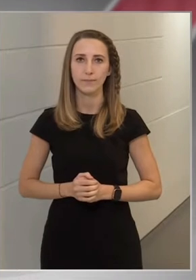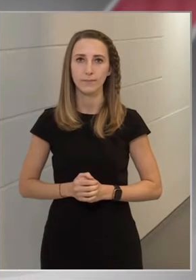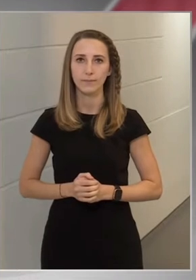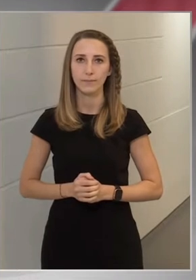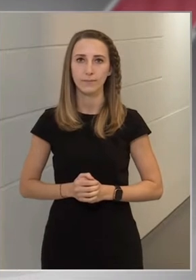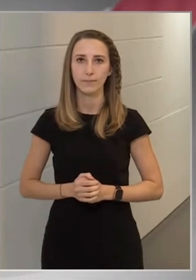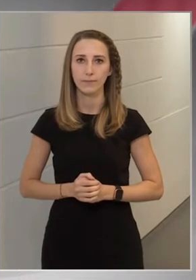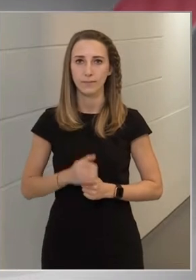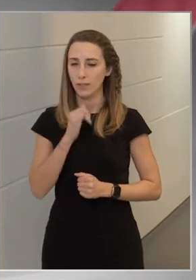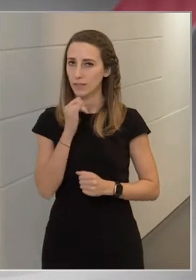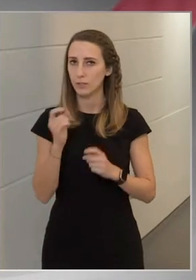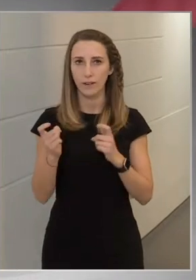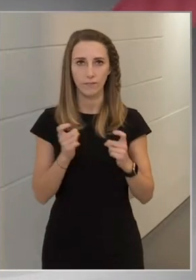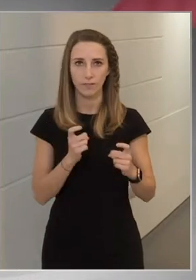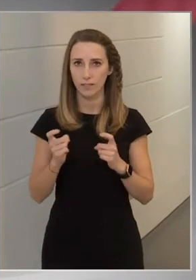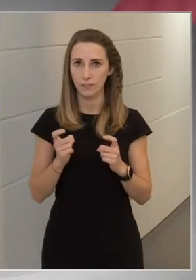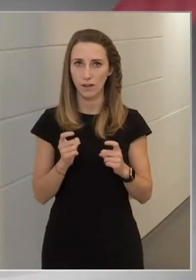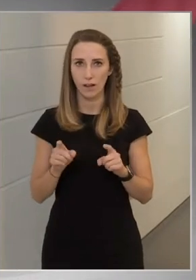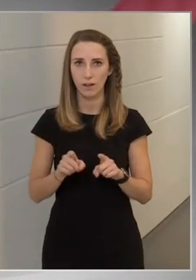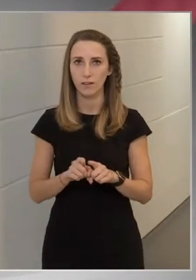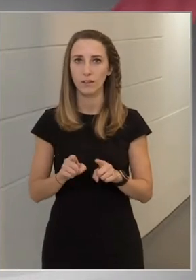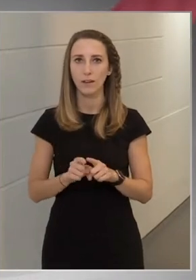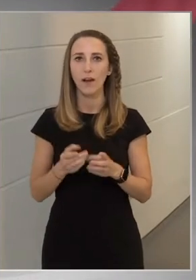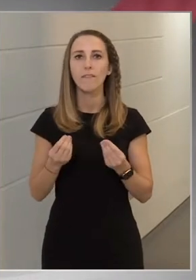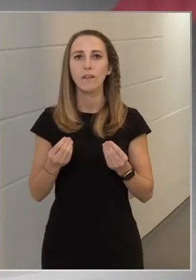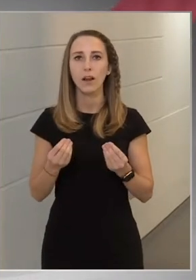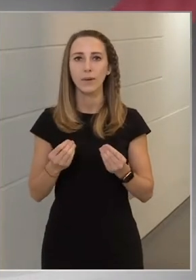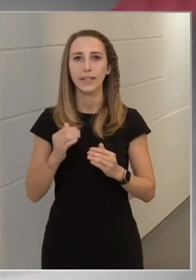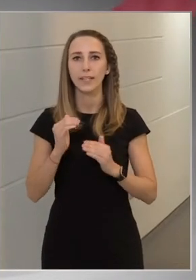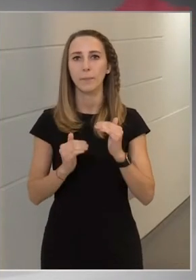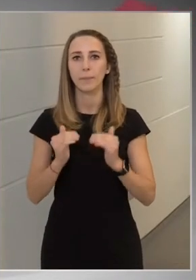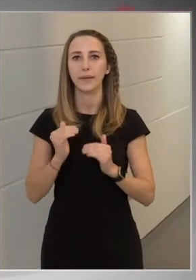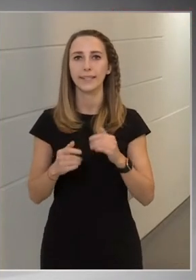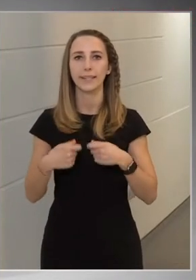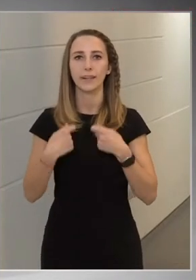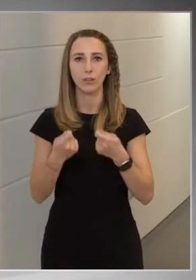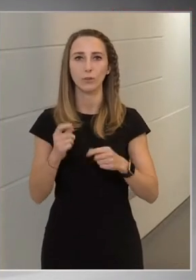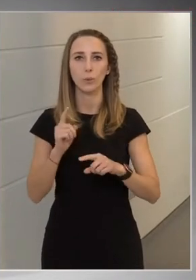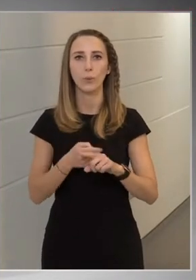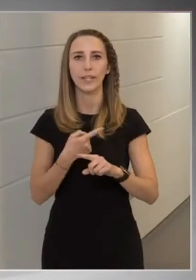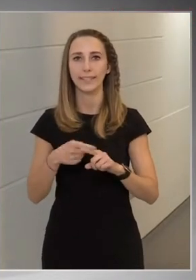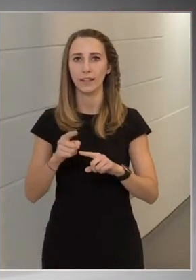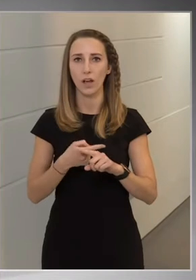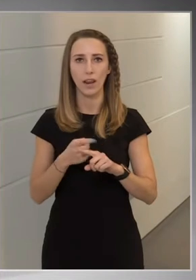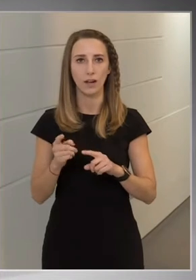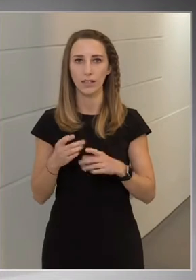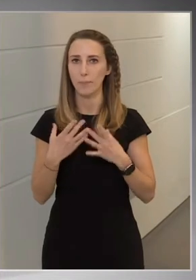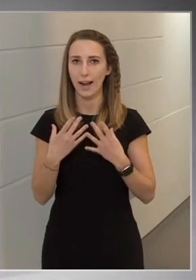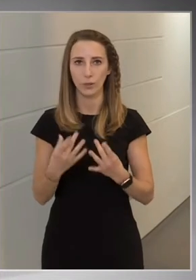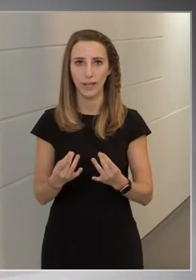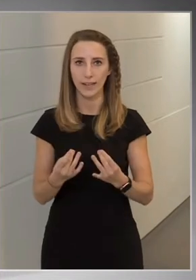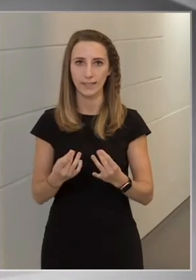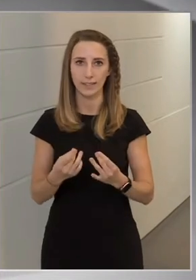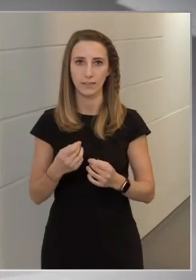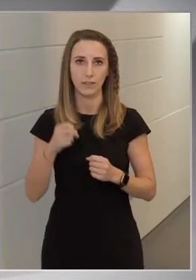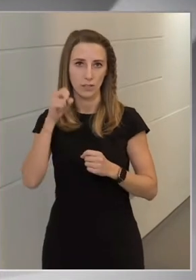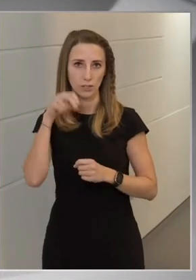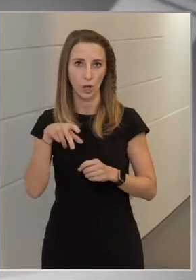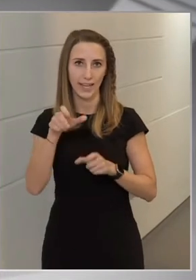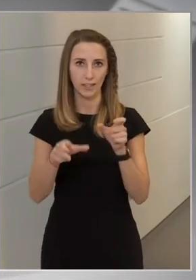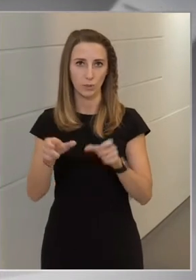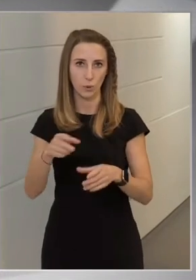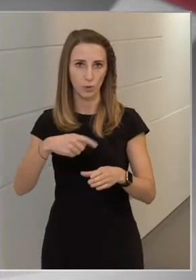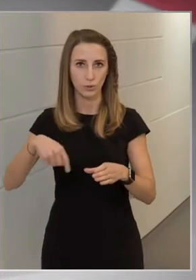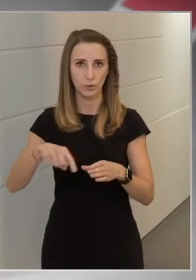Abban sincsen vita valamennyi mértékadó politikailag nem elkötelezett szakértő között,